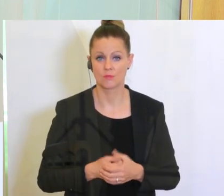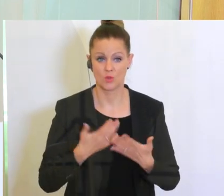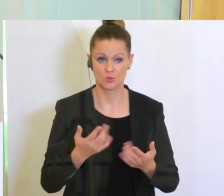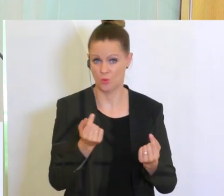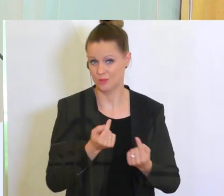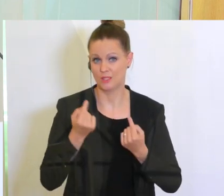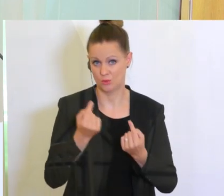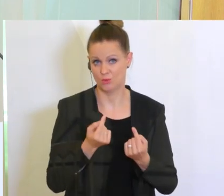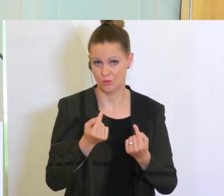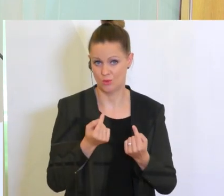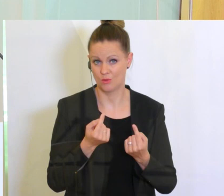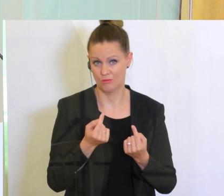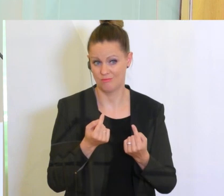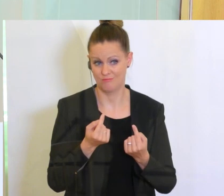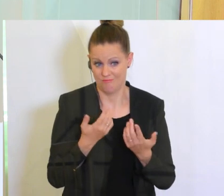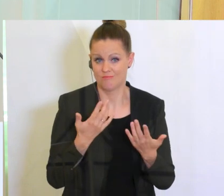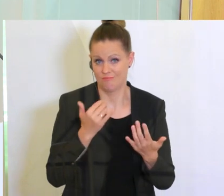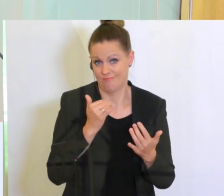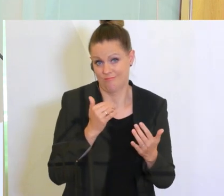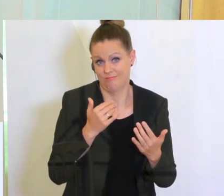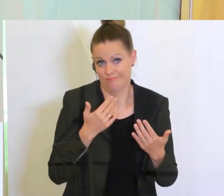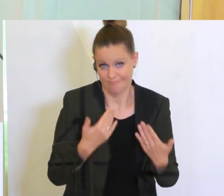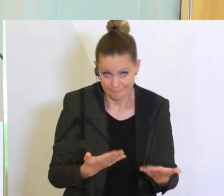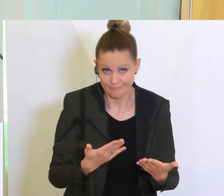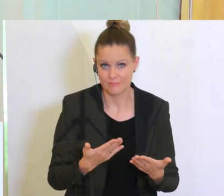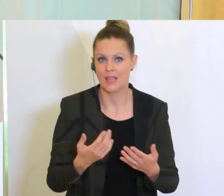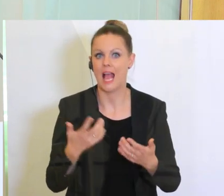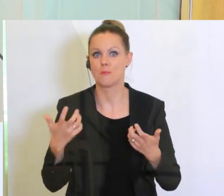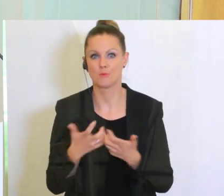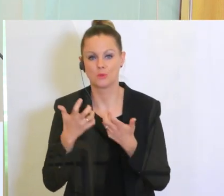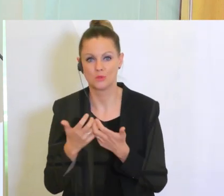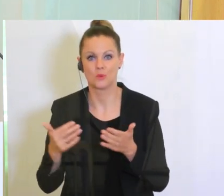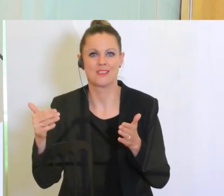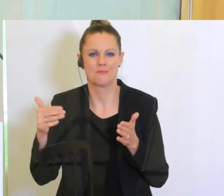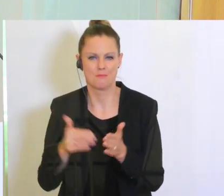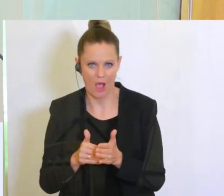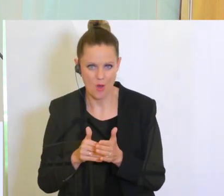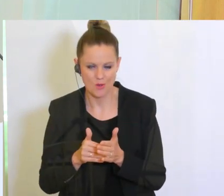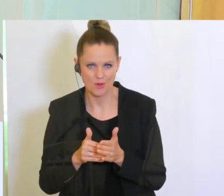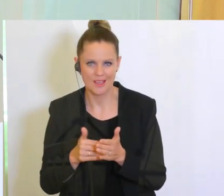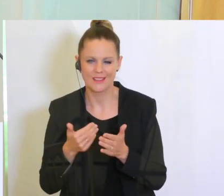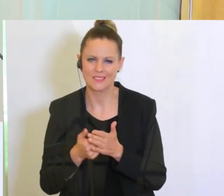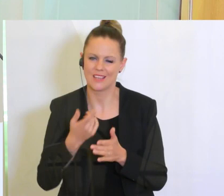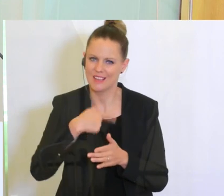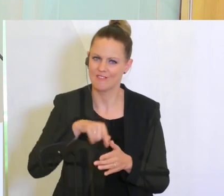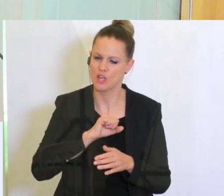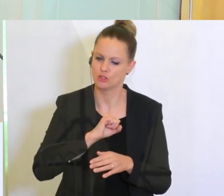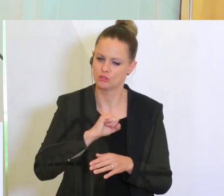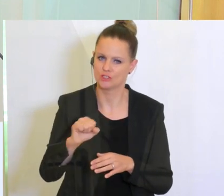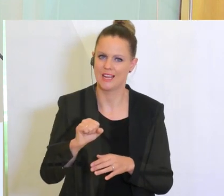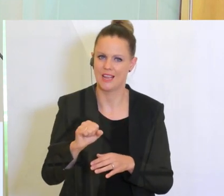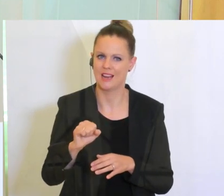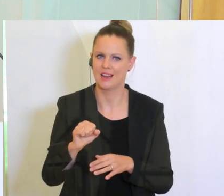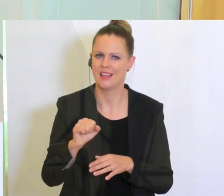ist und weil wir aber die Produktionen brauchen, haben wir eben gesagt, wir werden hier sehr auch rasch und